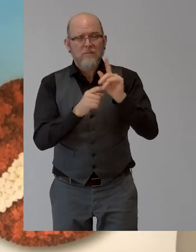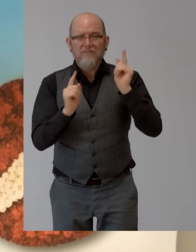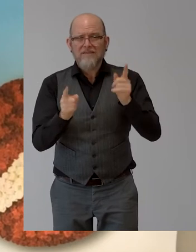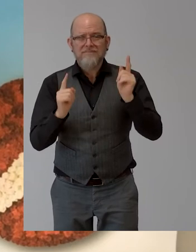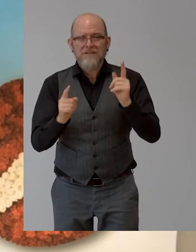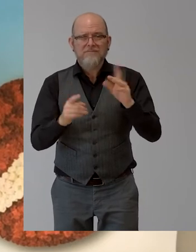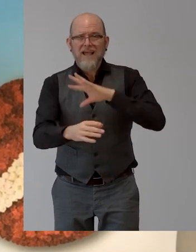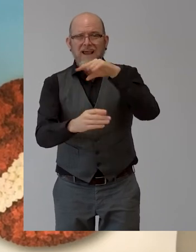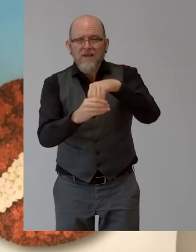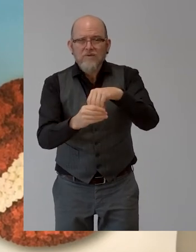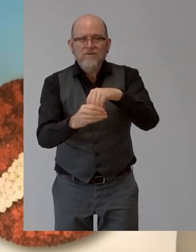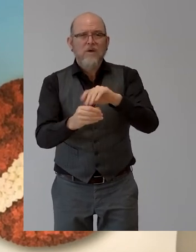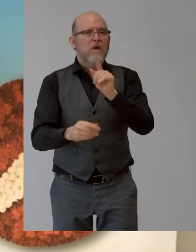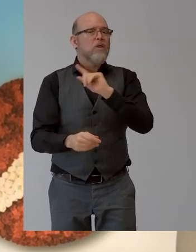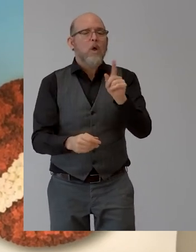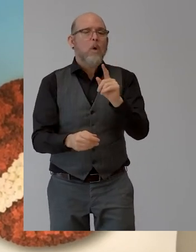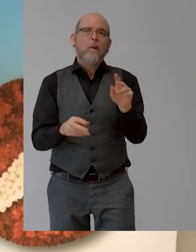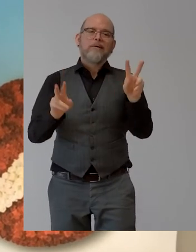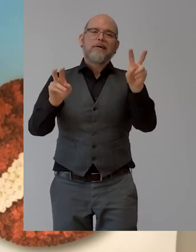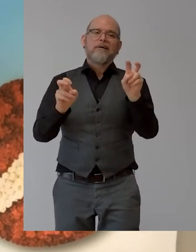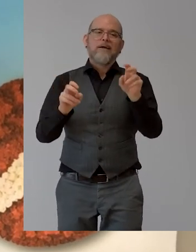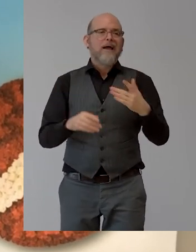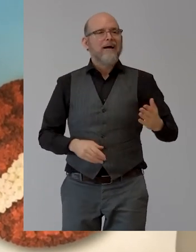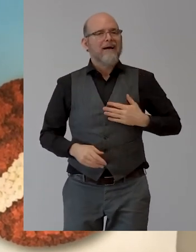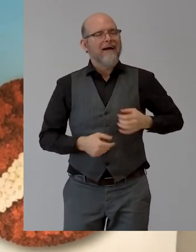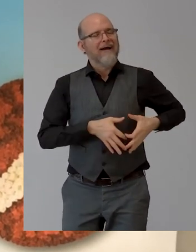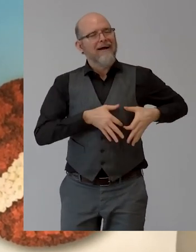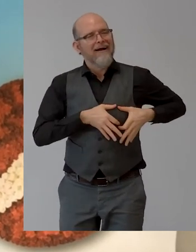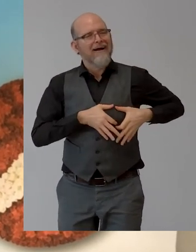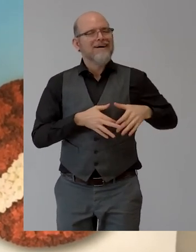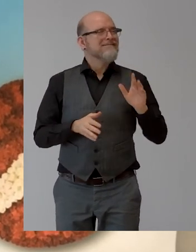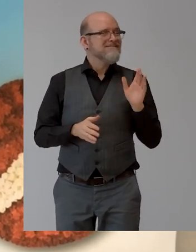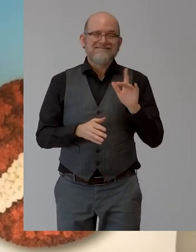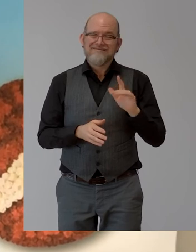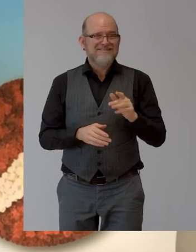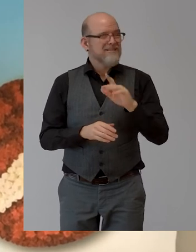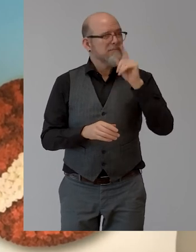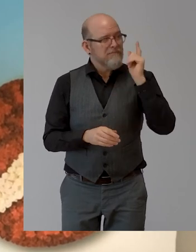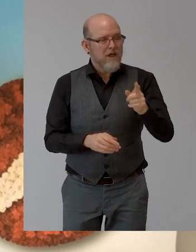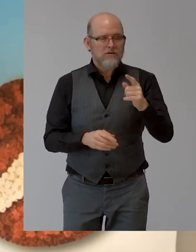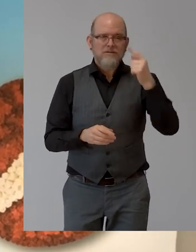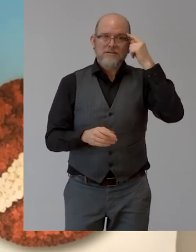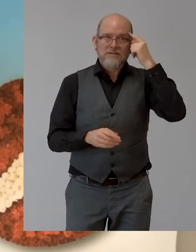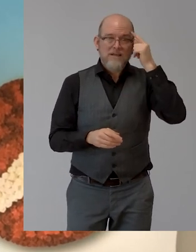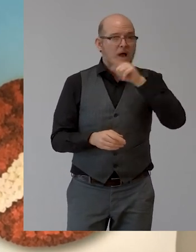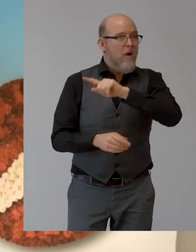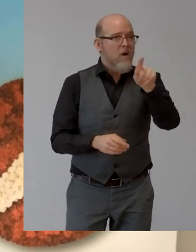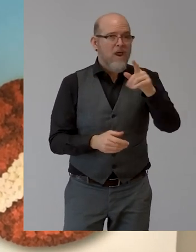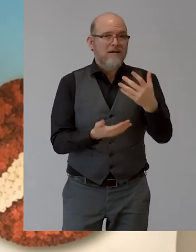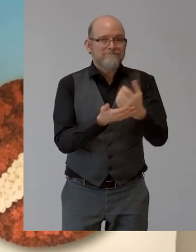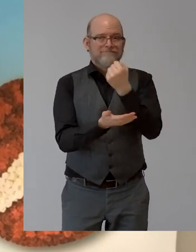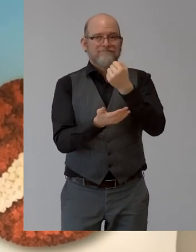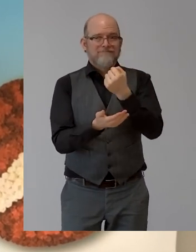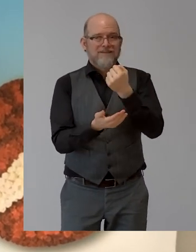it's really a necessity to exploit the full potential, as I mentioned before, of talents, of the